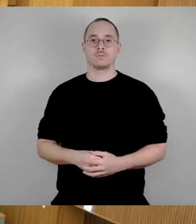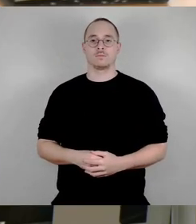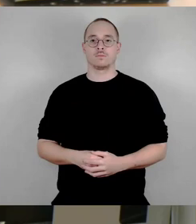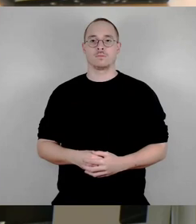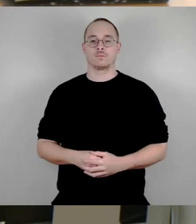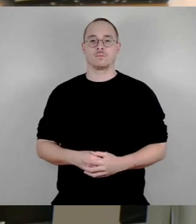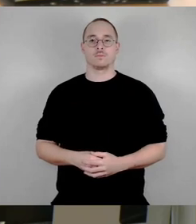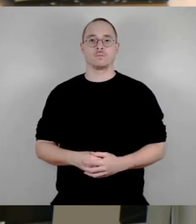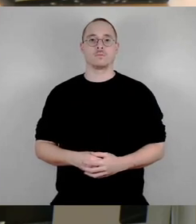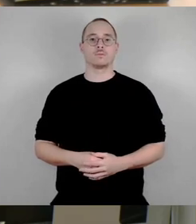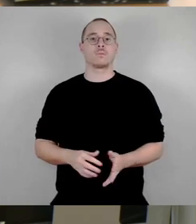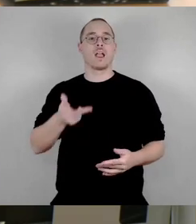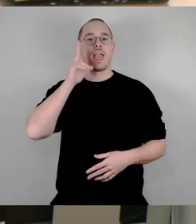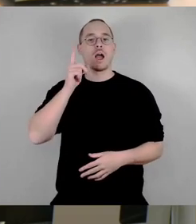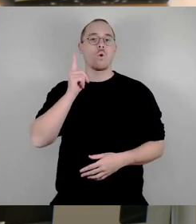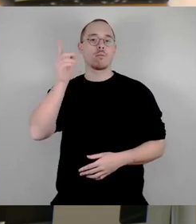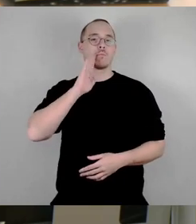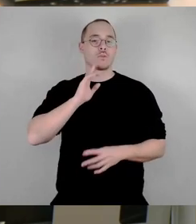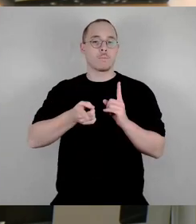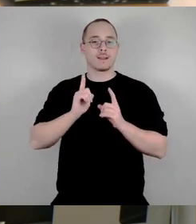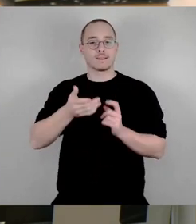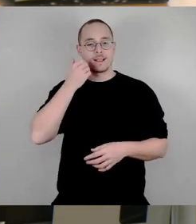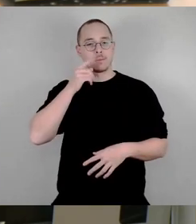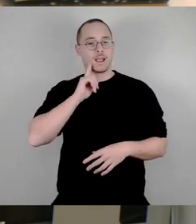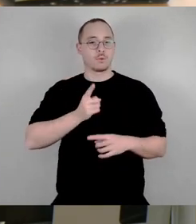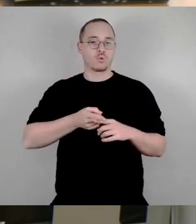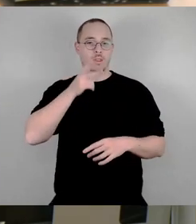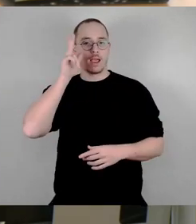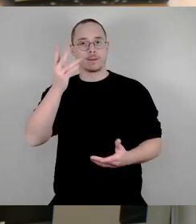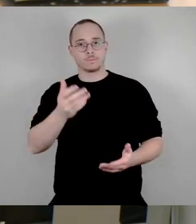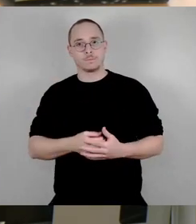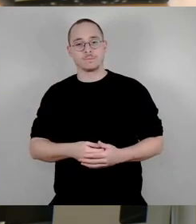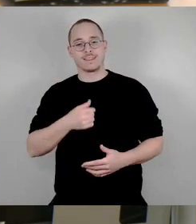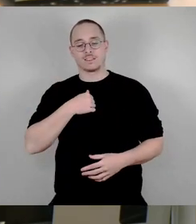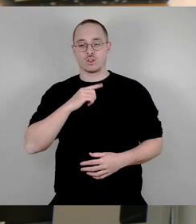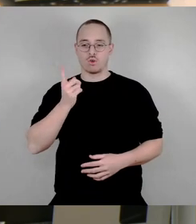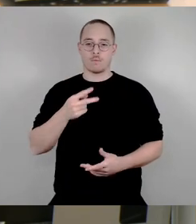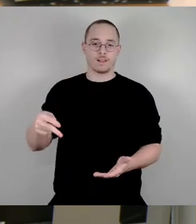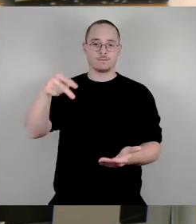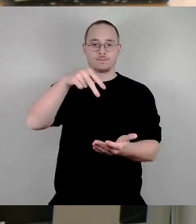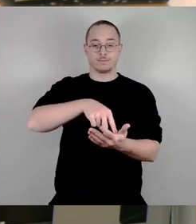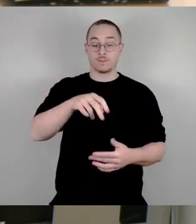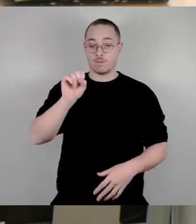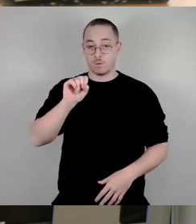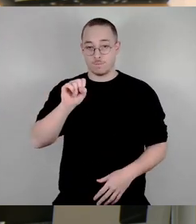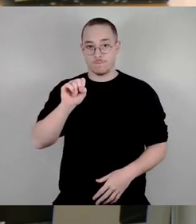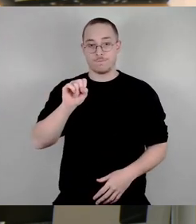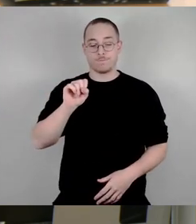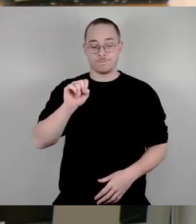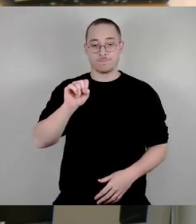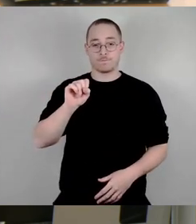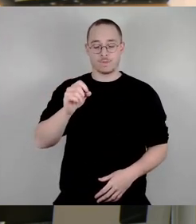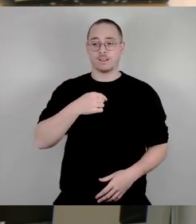Herr Oberbürgermeister, meine Damen und Herren, ich bin nochmal nach vorn gekommen, weil ich tatsächlich in Sorge bin,